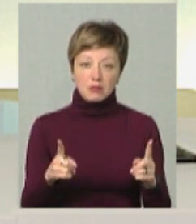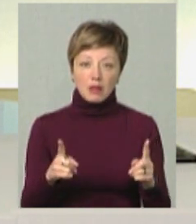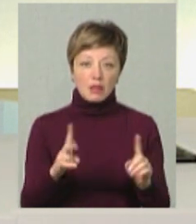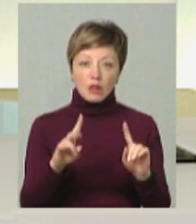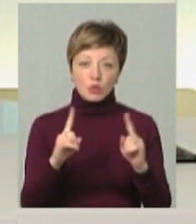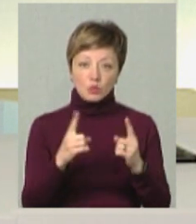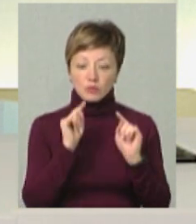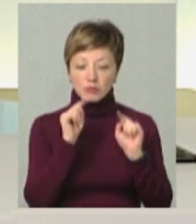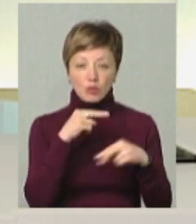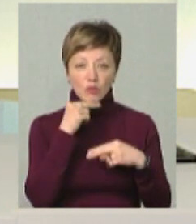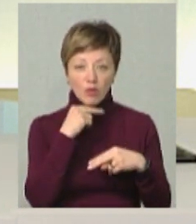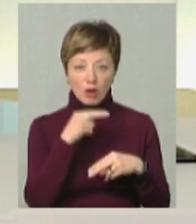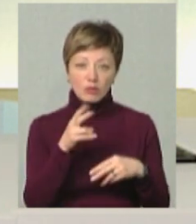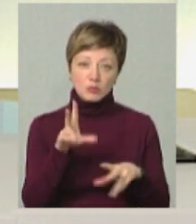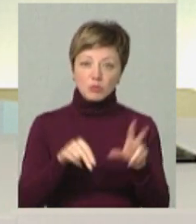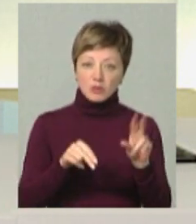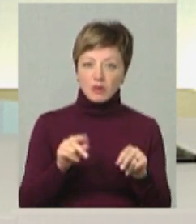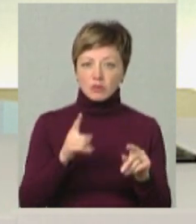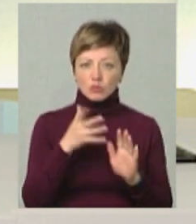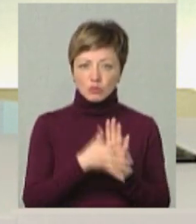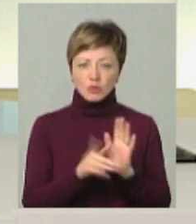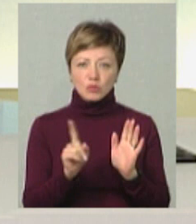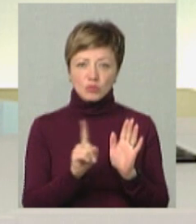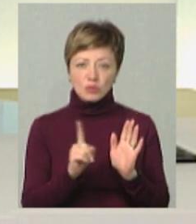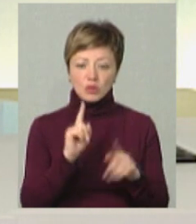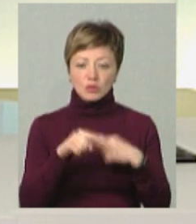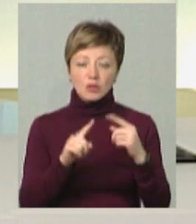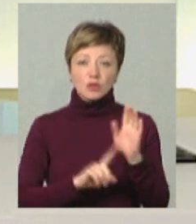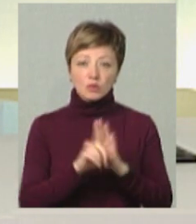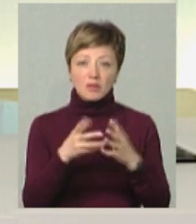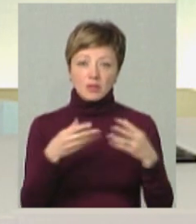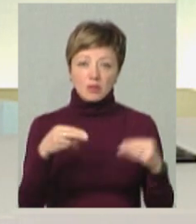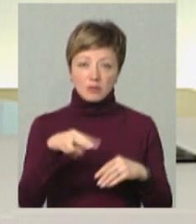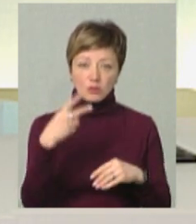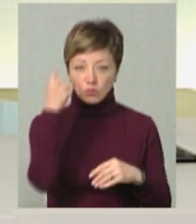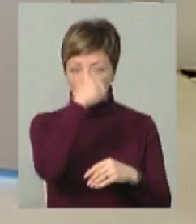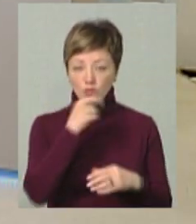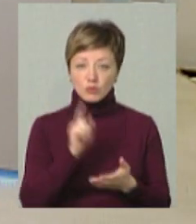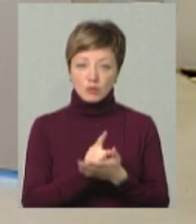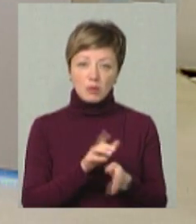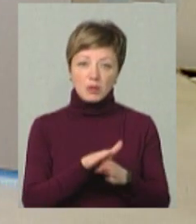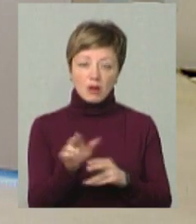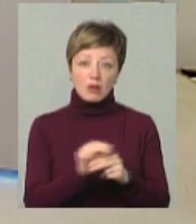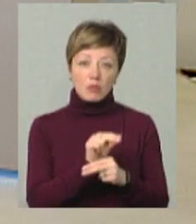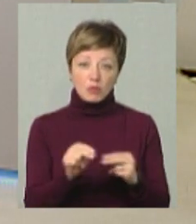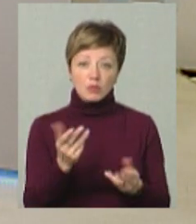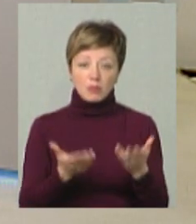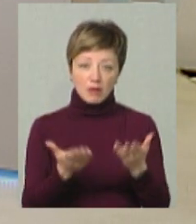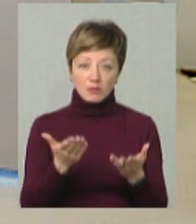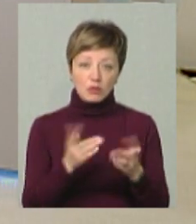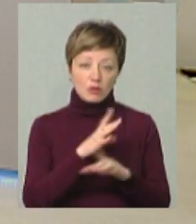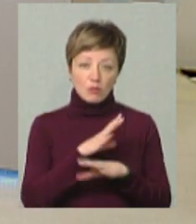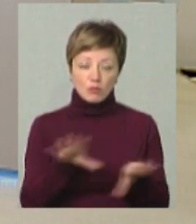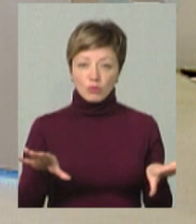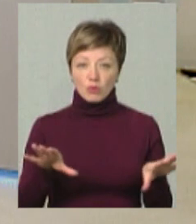не дуже їм приділяли увагу, тому що ми сподівалися, розуміли, що там наступив весна 2022 року, ми приступимо до капітального ремонту і, напевно, що не